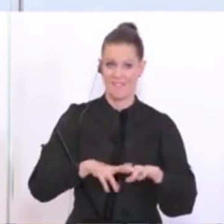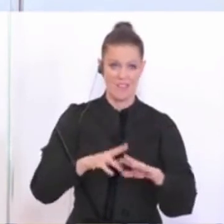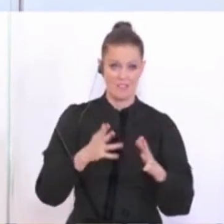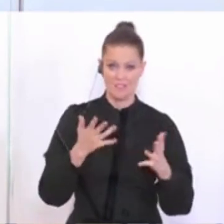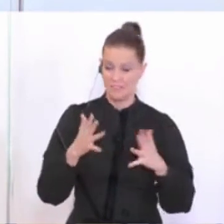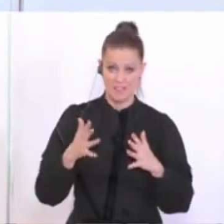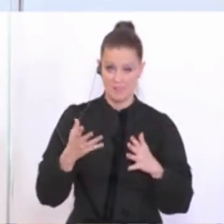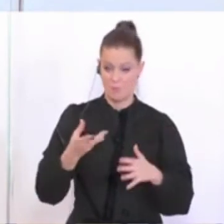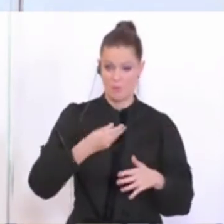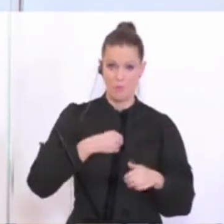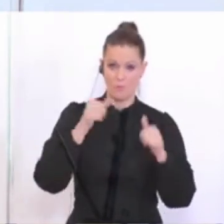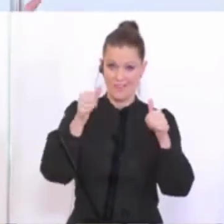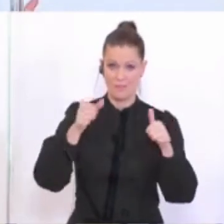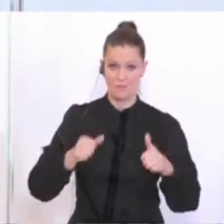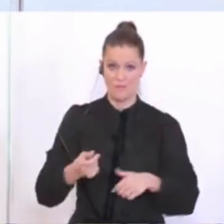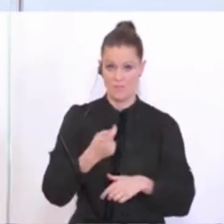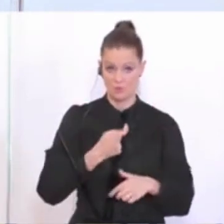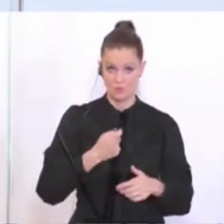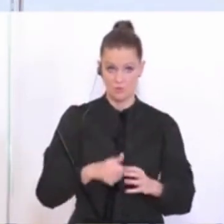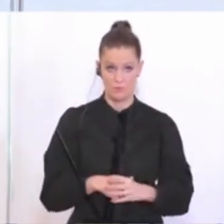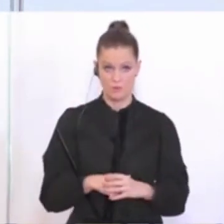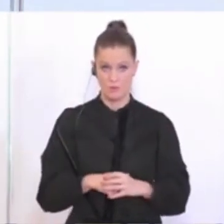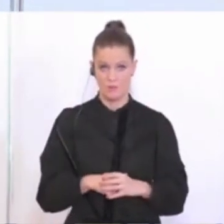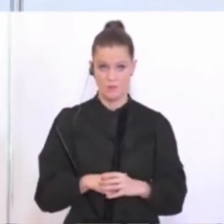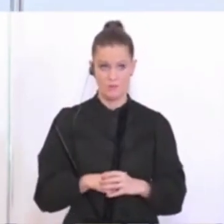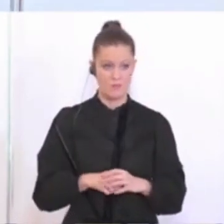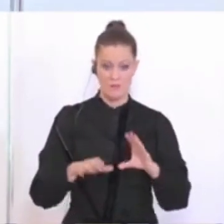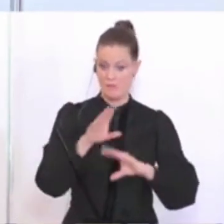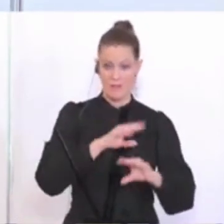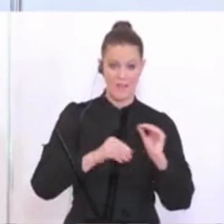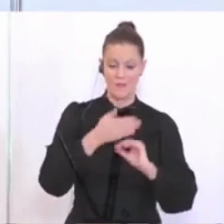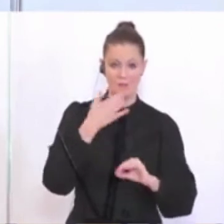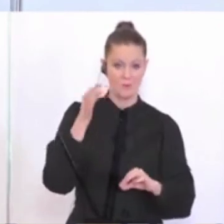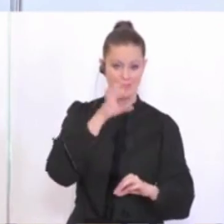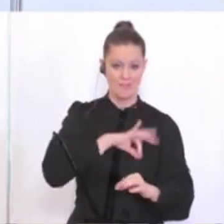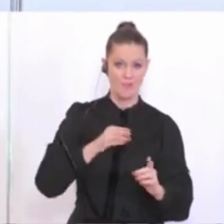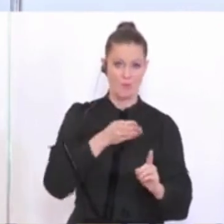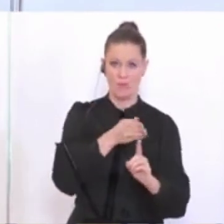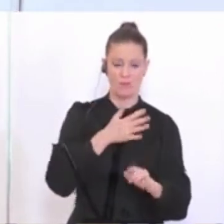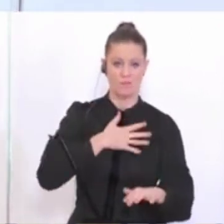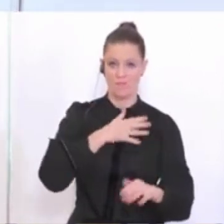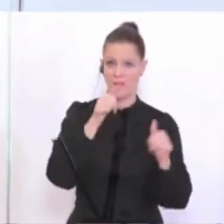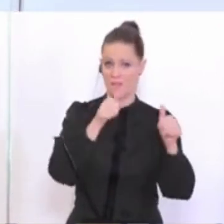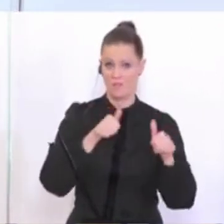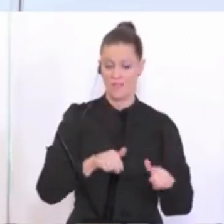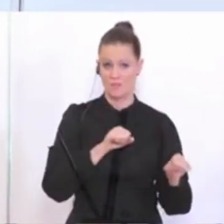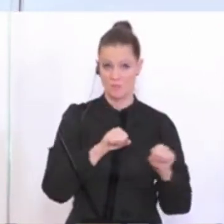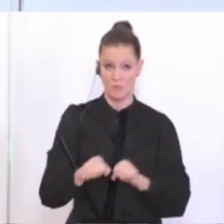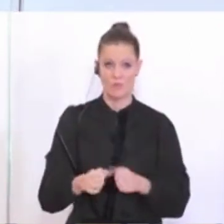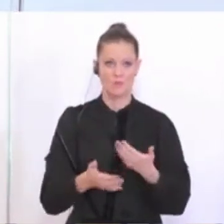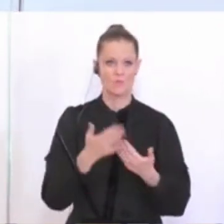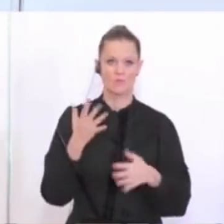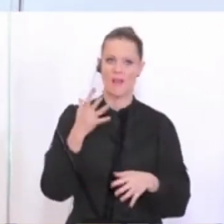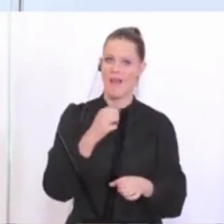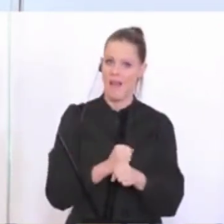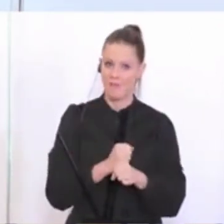bedroht sind. Auch das kann es ja geben, selbst bei Vereinen, die nicht auf Profit gerichtet sind. Du hast dort auch das Thema der